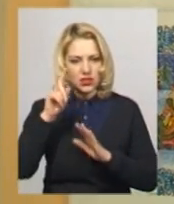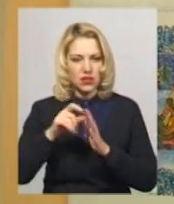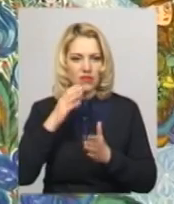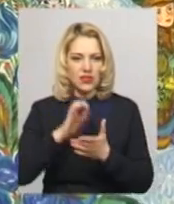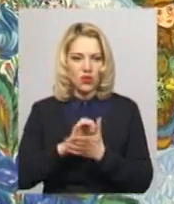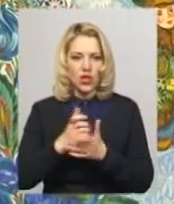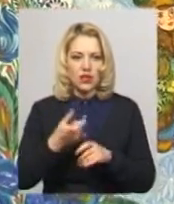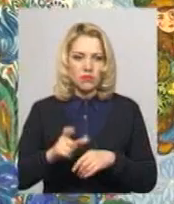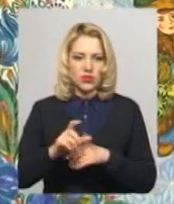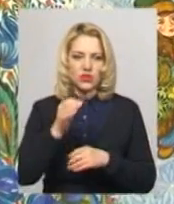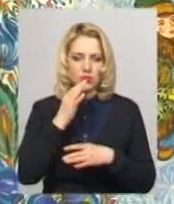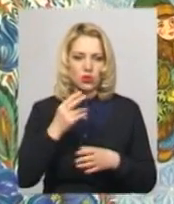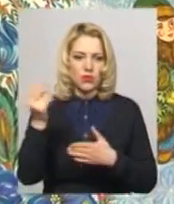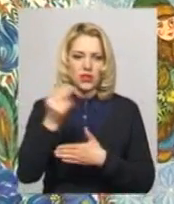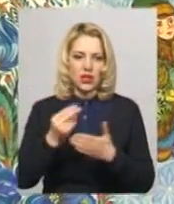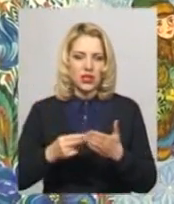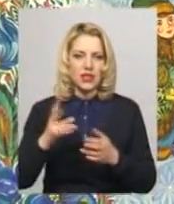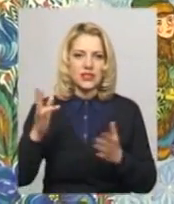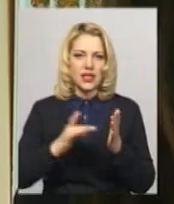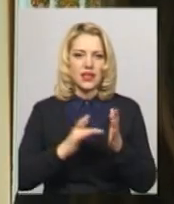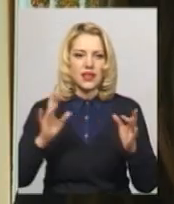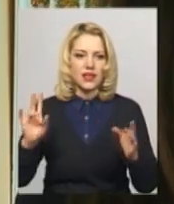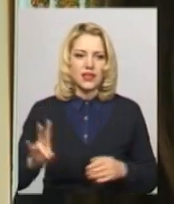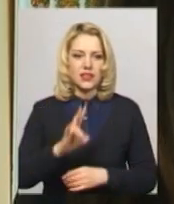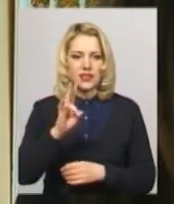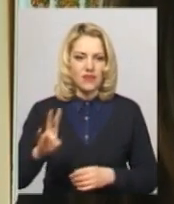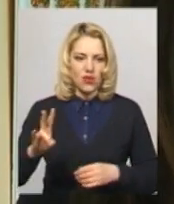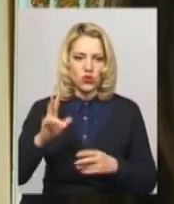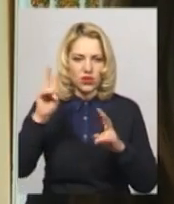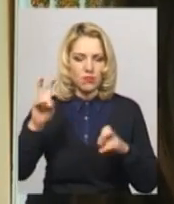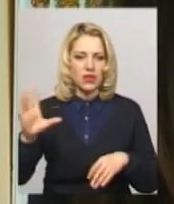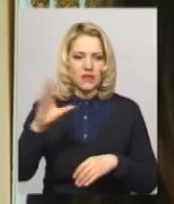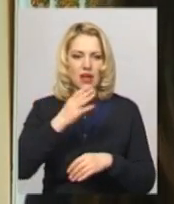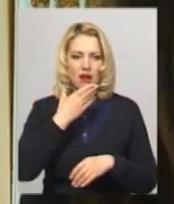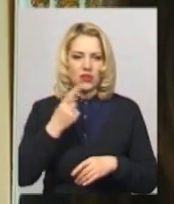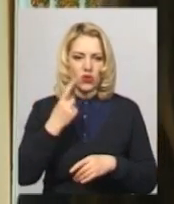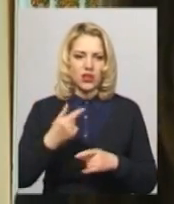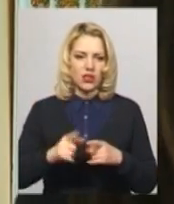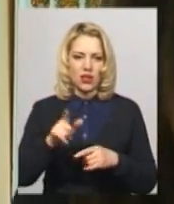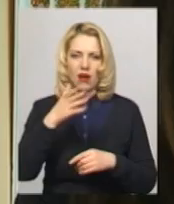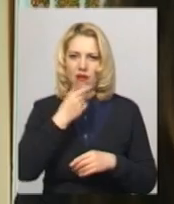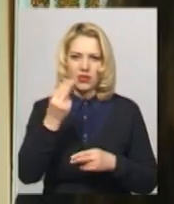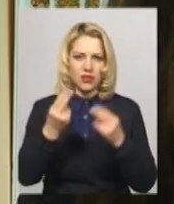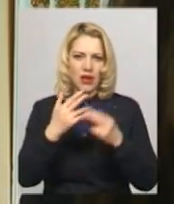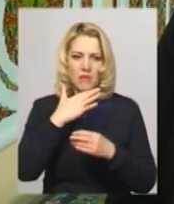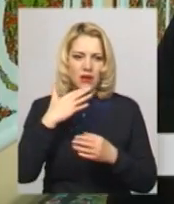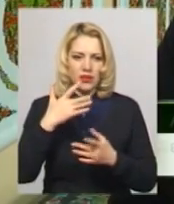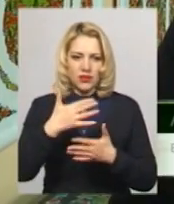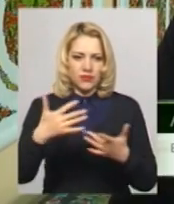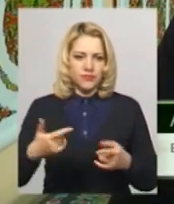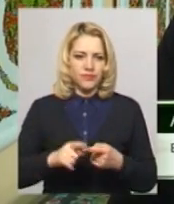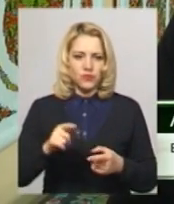Каже, найбільше сподобались картини з різдвяною тематикою. Хоча всі гарні, але там така гамма кольорів, надзвичайно гарна картина.